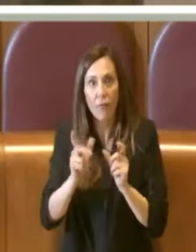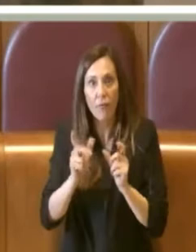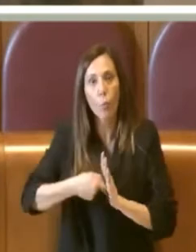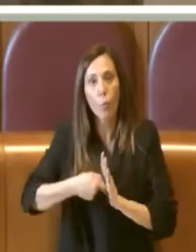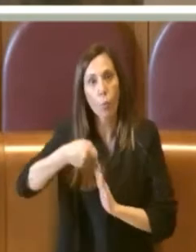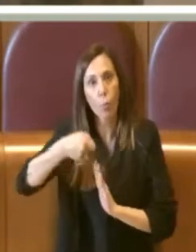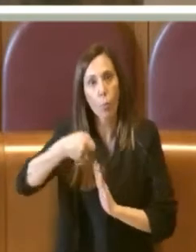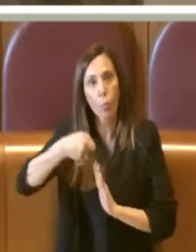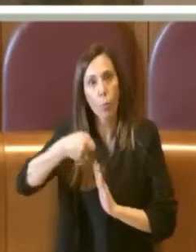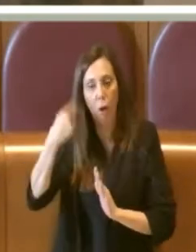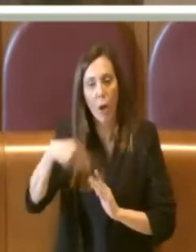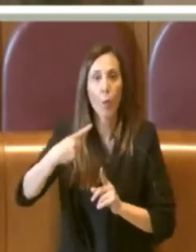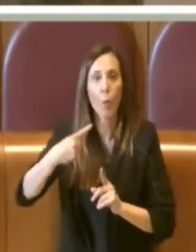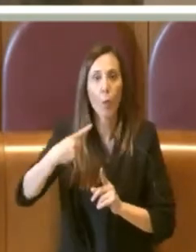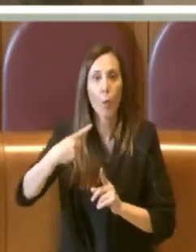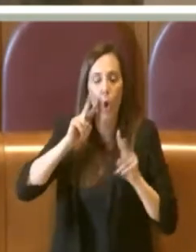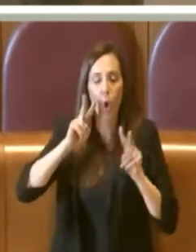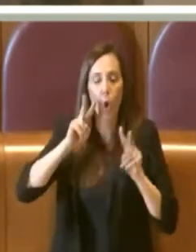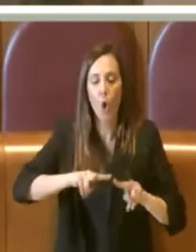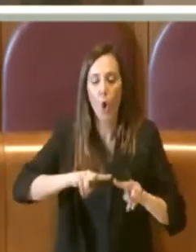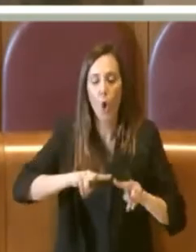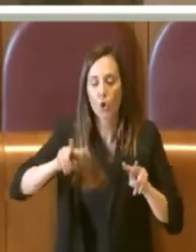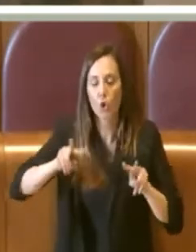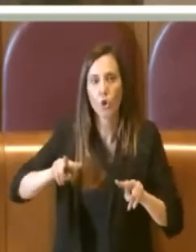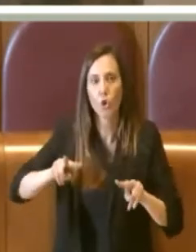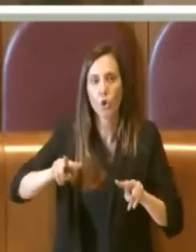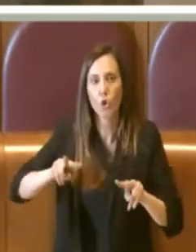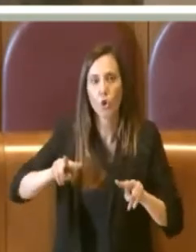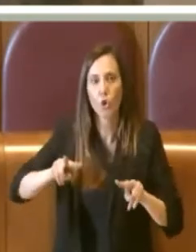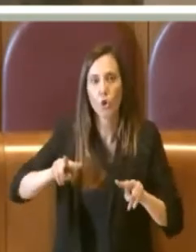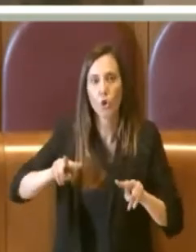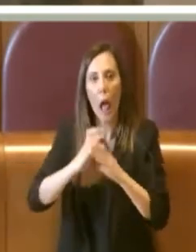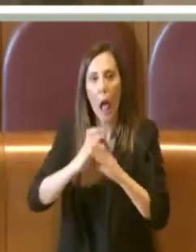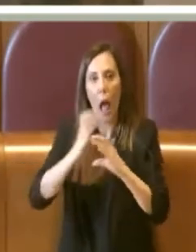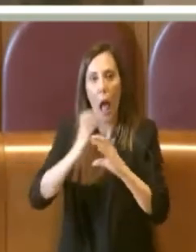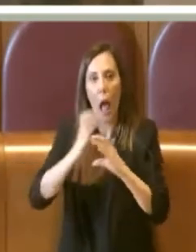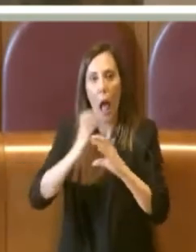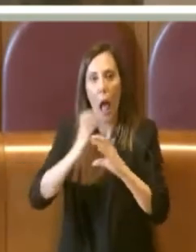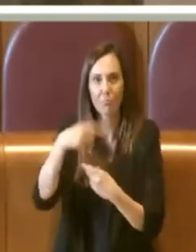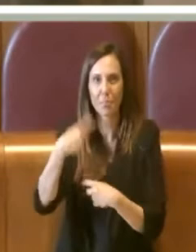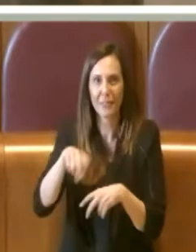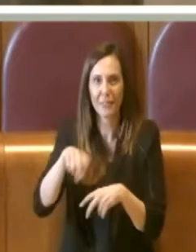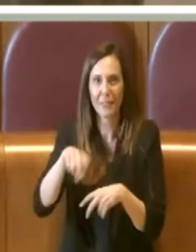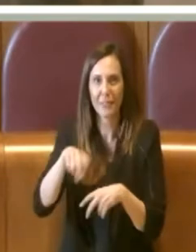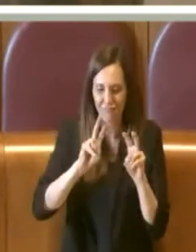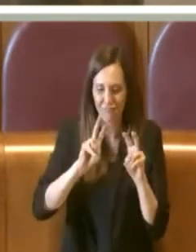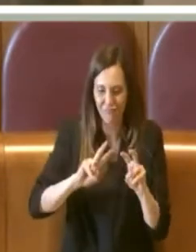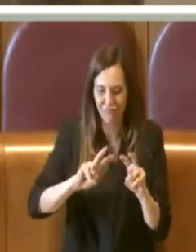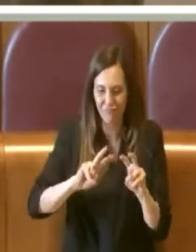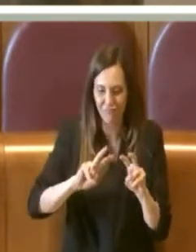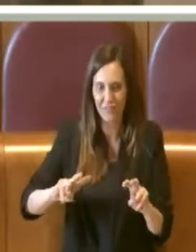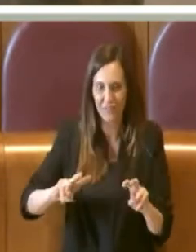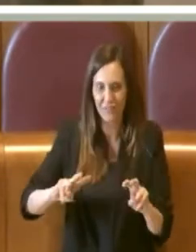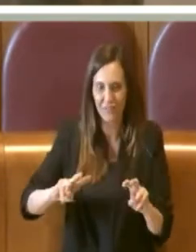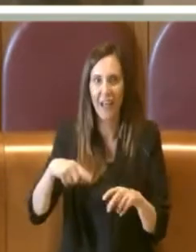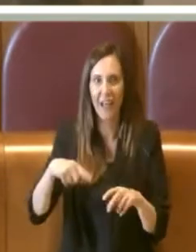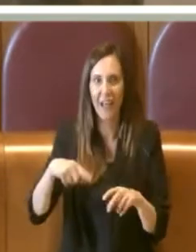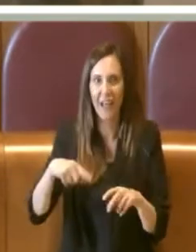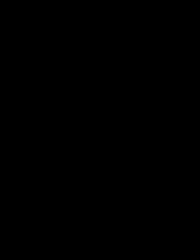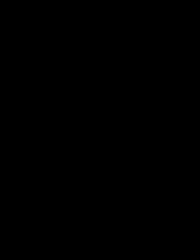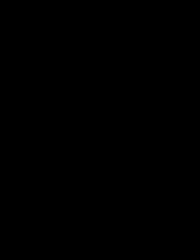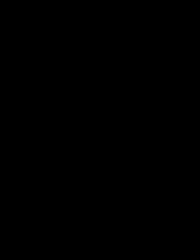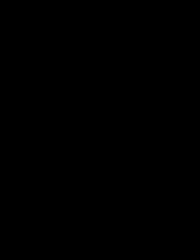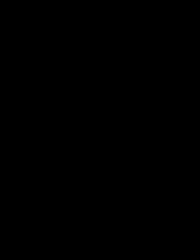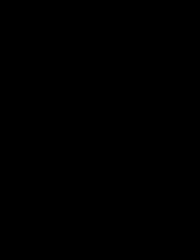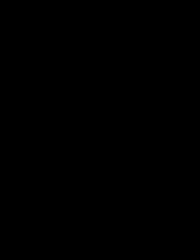dei controlli sugli autobus per verificare appunto il possesso del titolo di